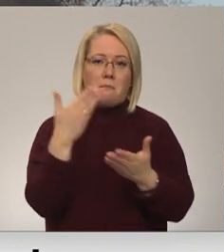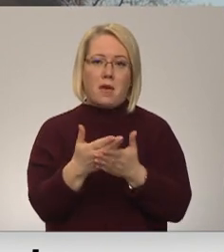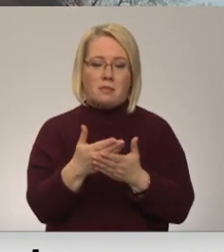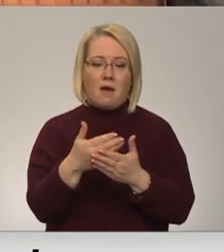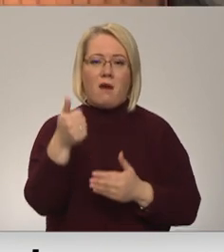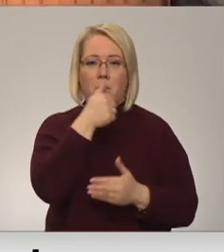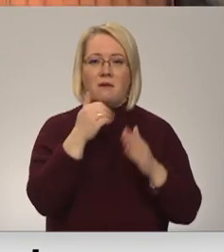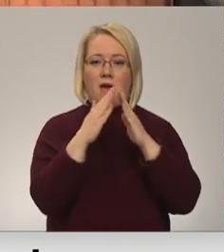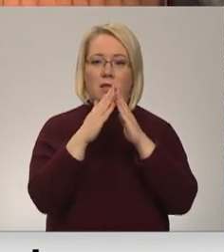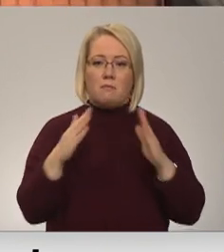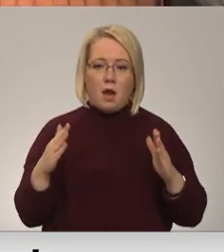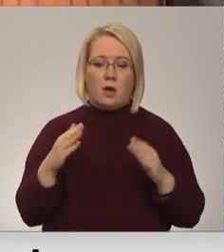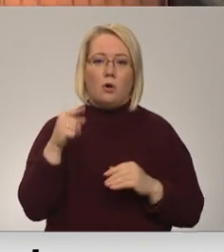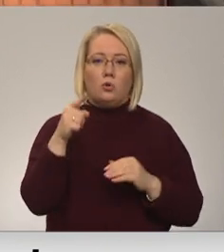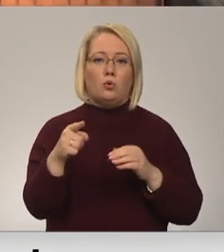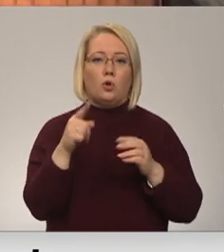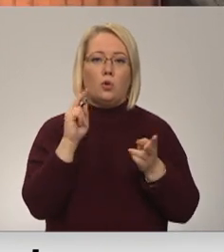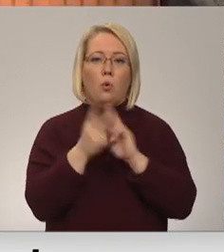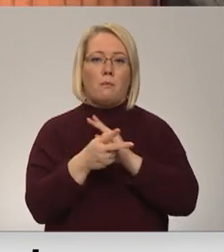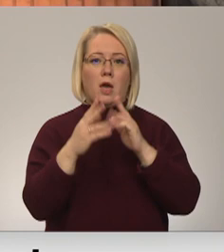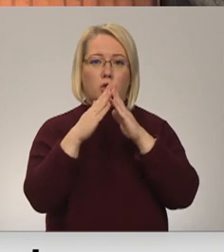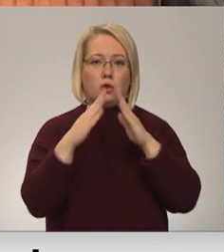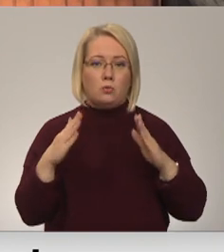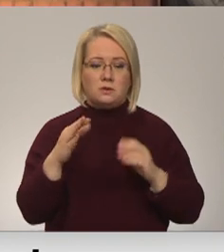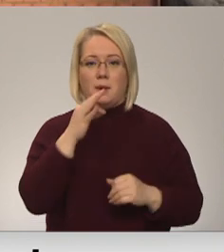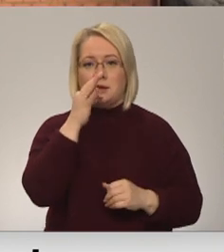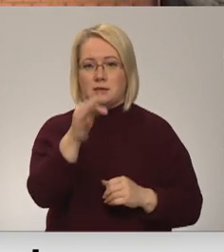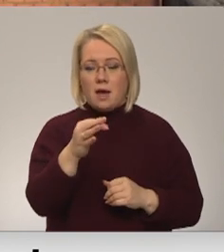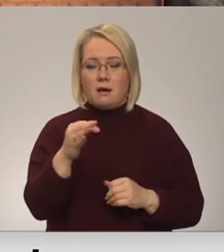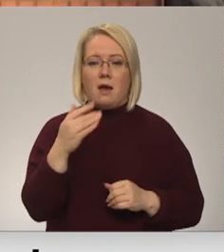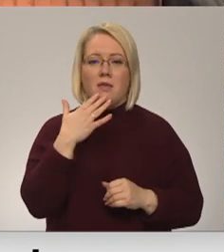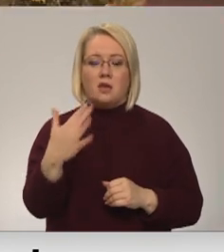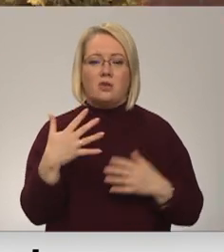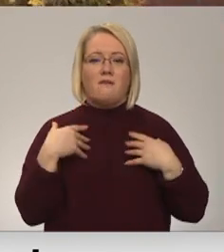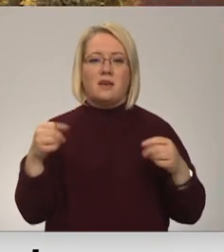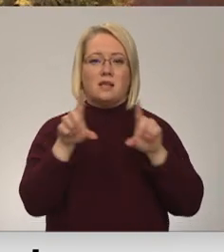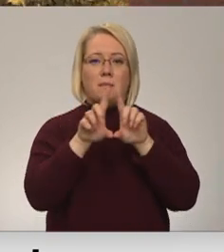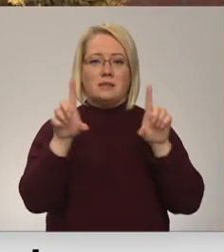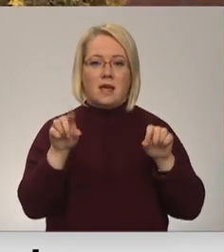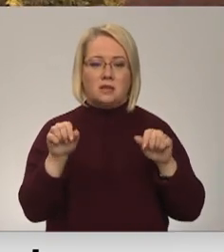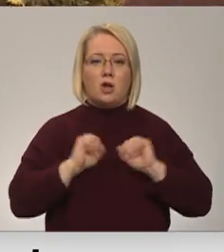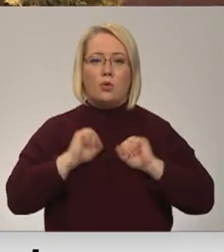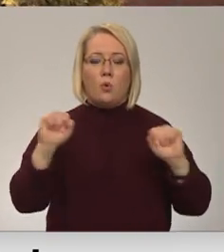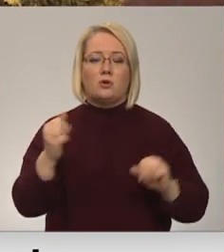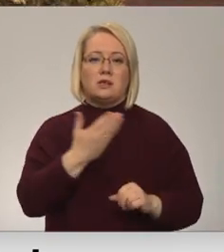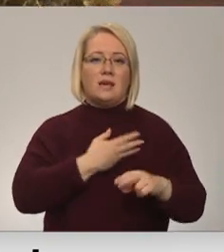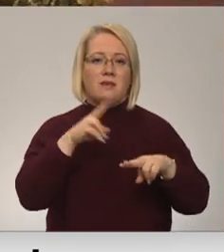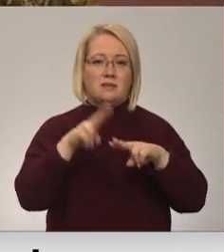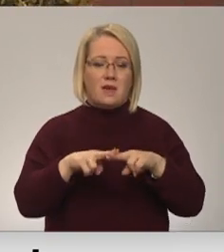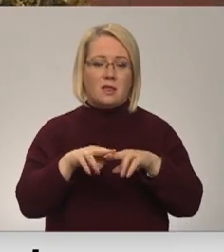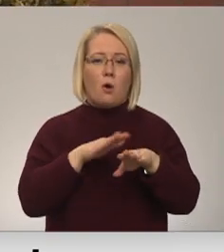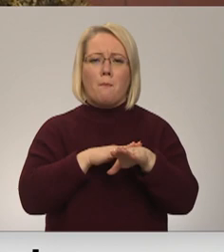arī privātmāju, kurai teju, kā nomainīts jumts. Bet kā uzsver Nacionālajā veselības dienestā, nodrošināta dzīves vieta un